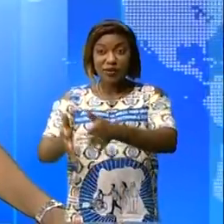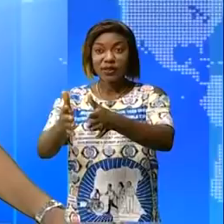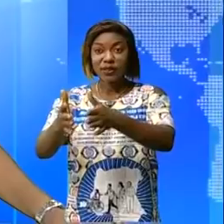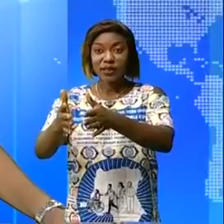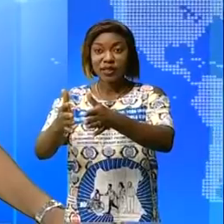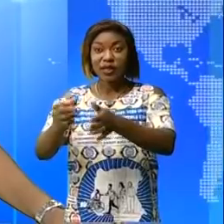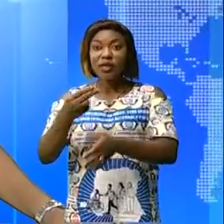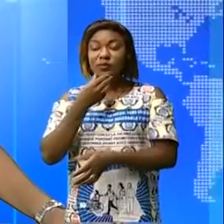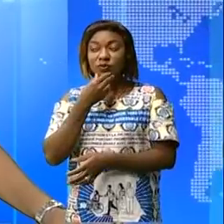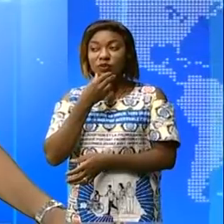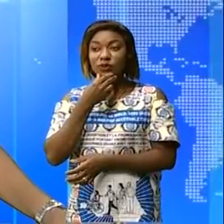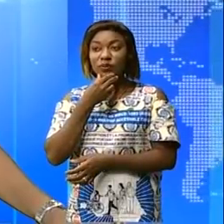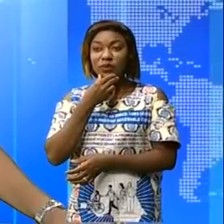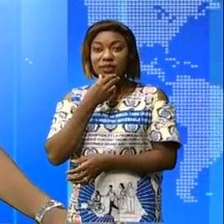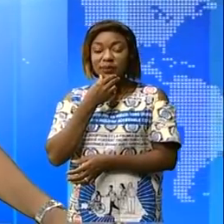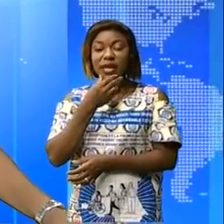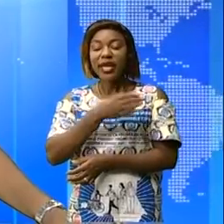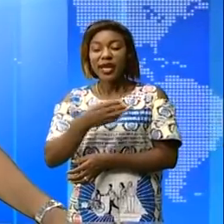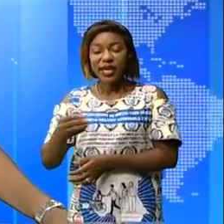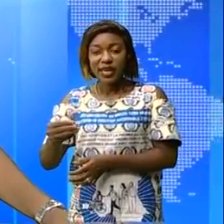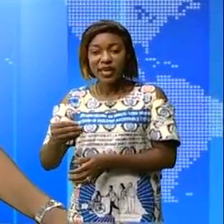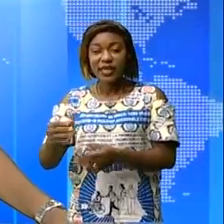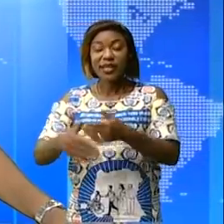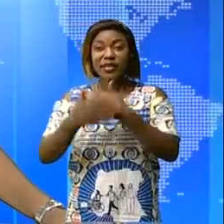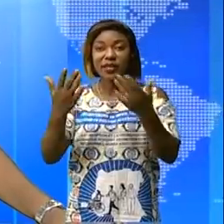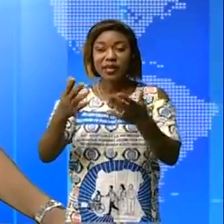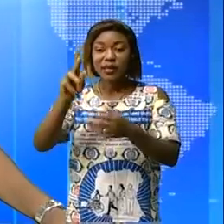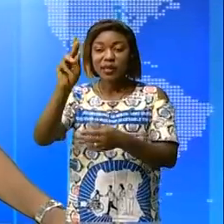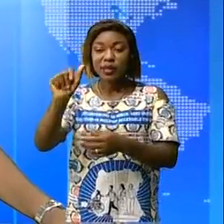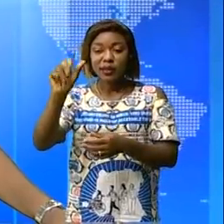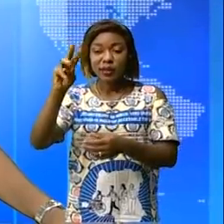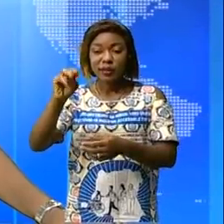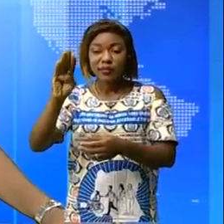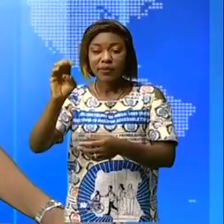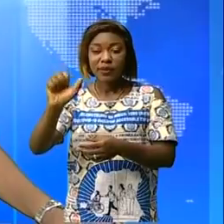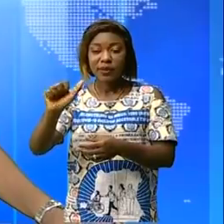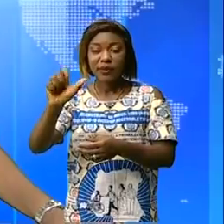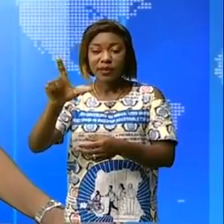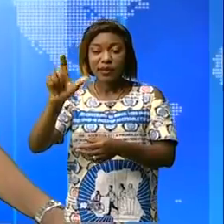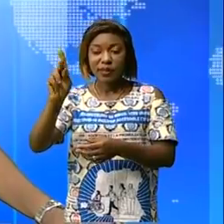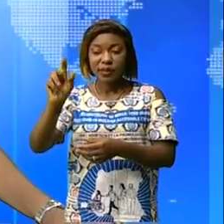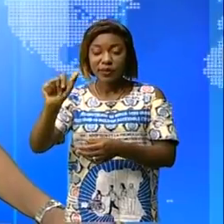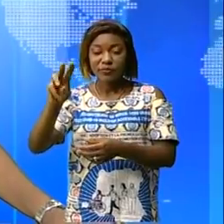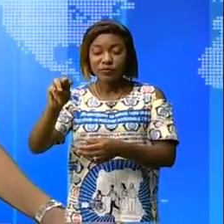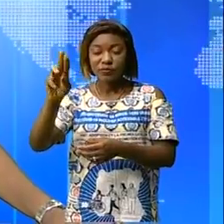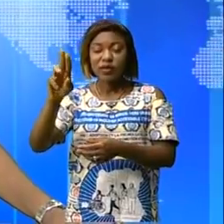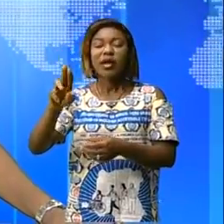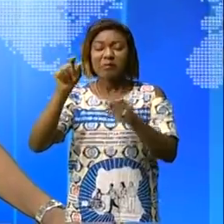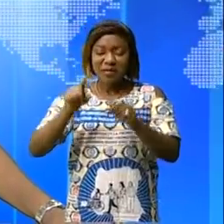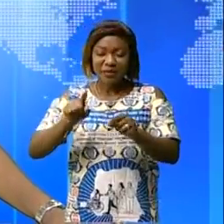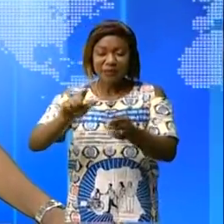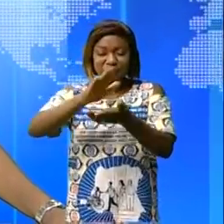Mbujimaï et de la cité de Kabyakamanga est en train de revêtir sa plus belle robe. Asphaltage de